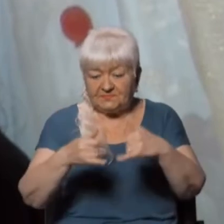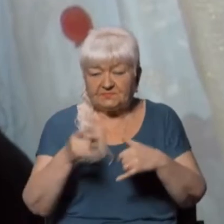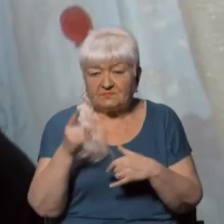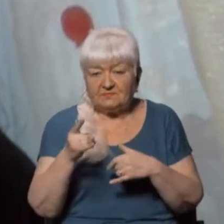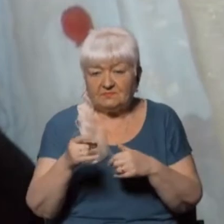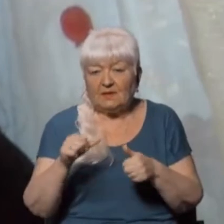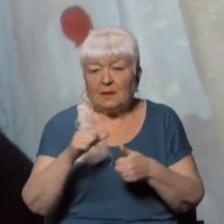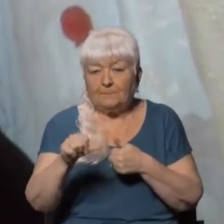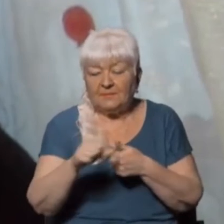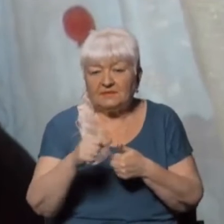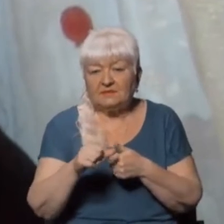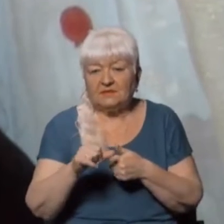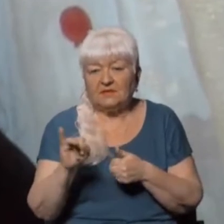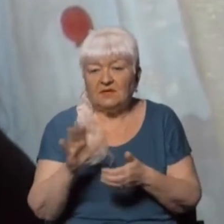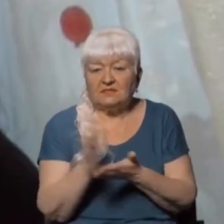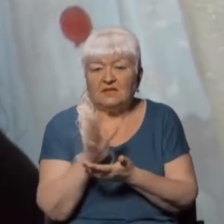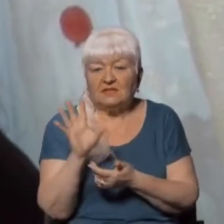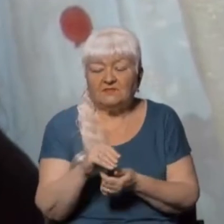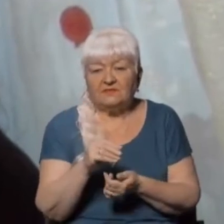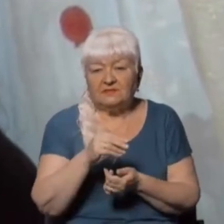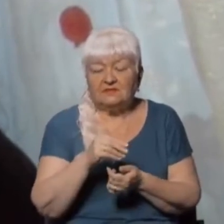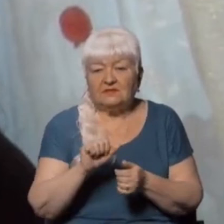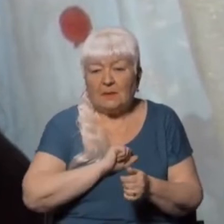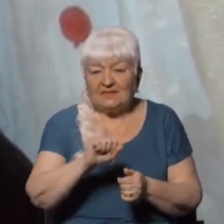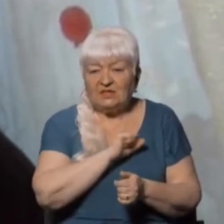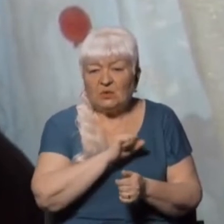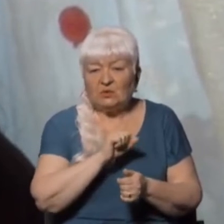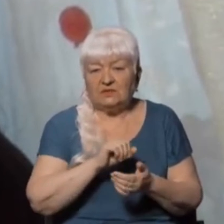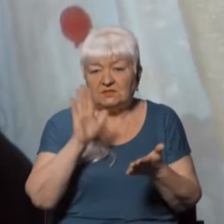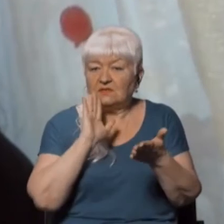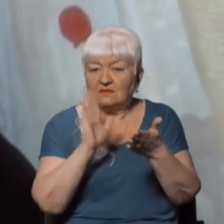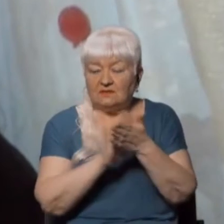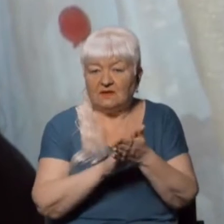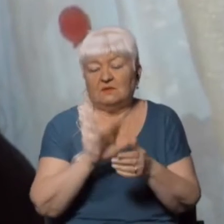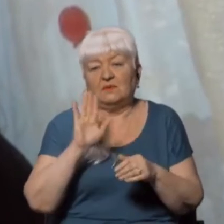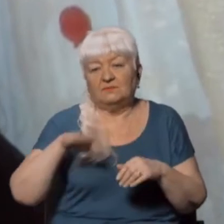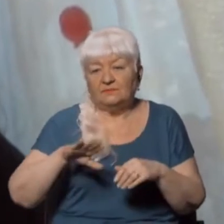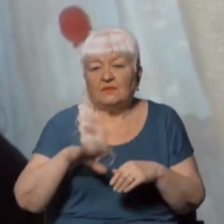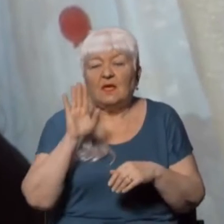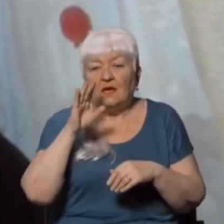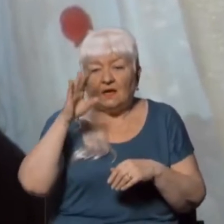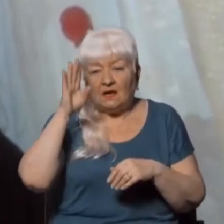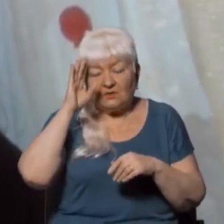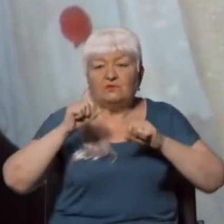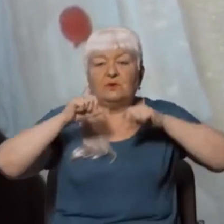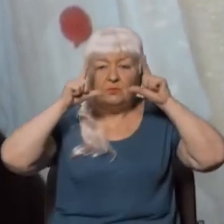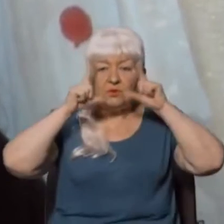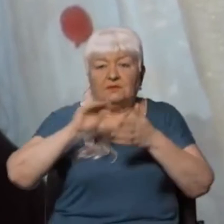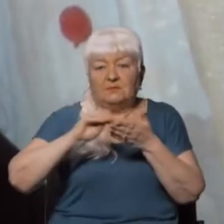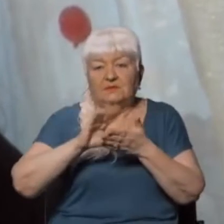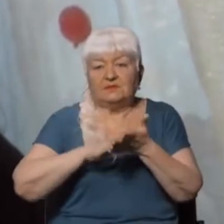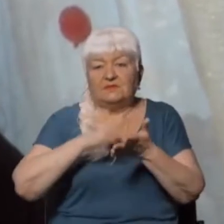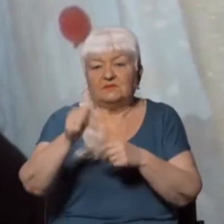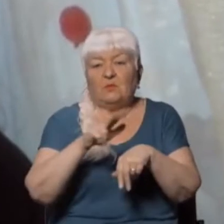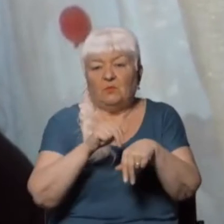і стерла всі патріотичні наліпки. В свою чергу чоловік, коли прийшов до тями, написав на дружину заяву в окупаційну поліцію і пообіцяв